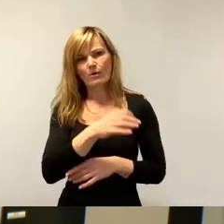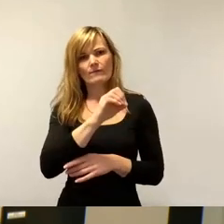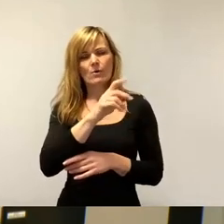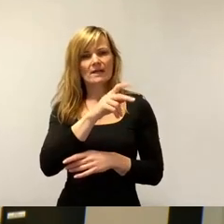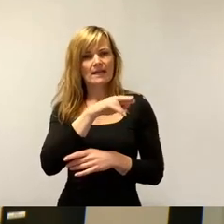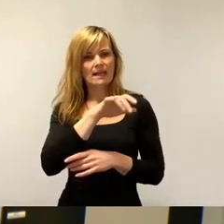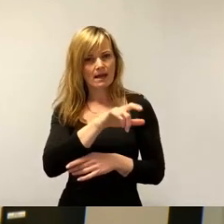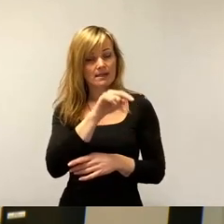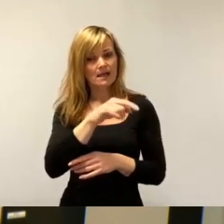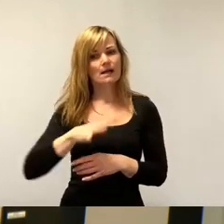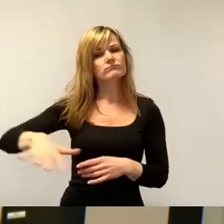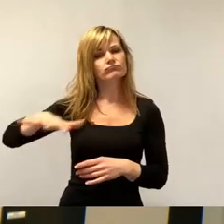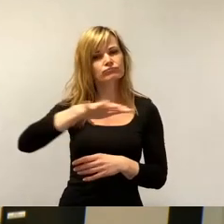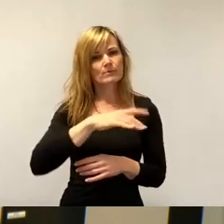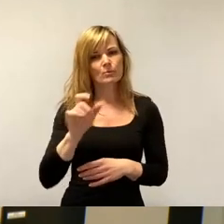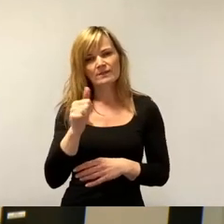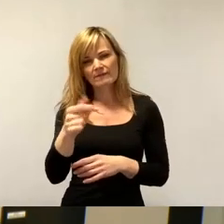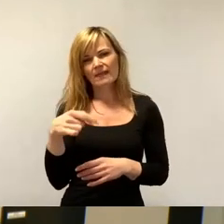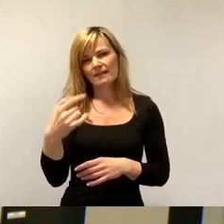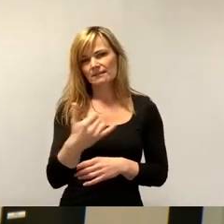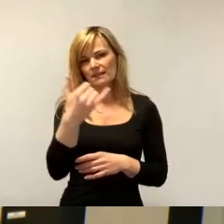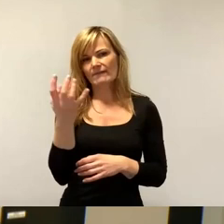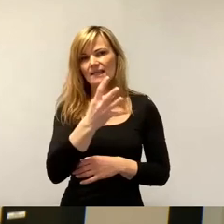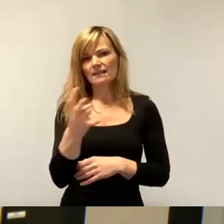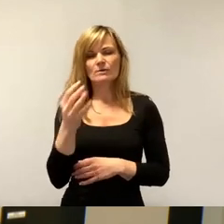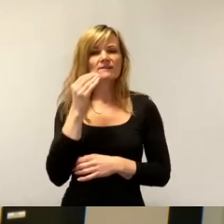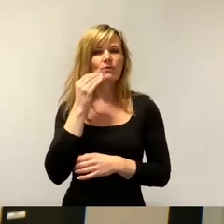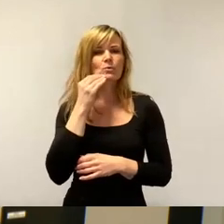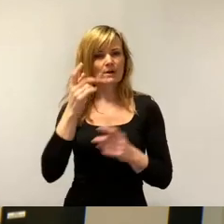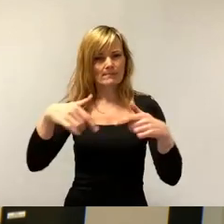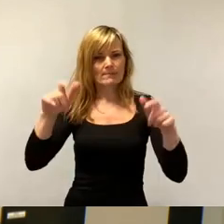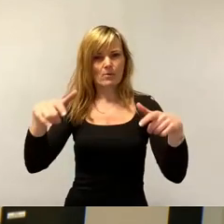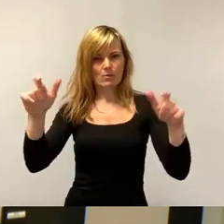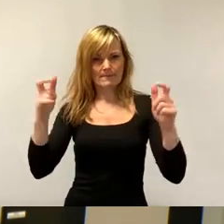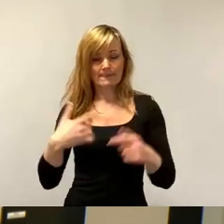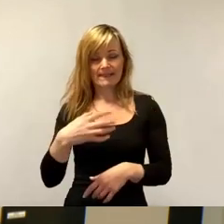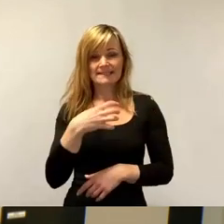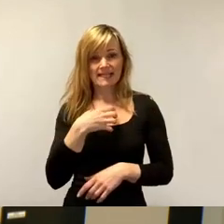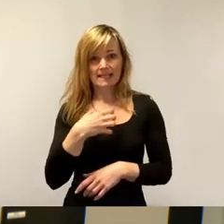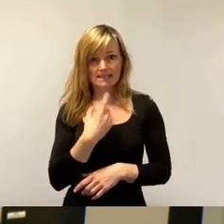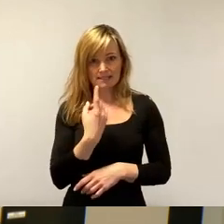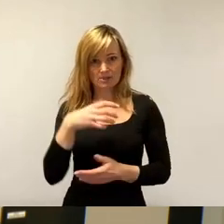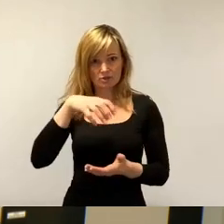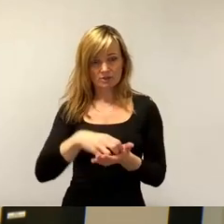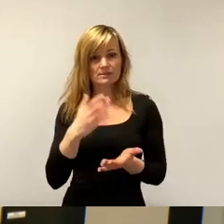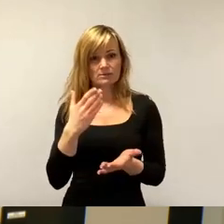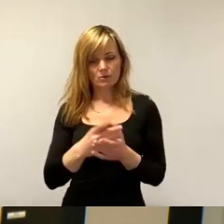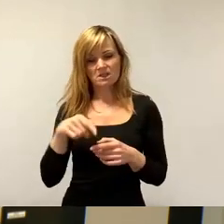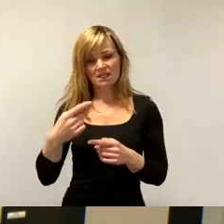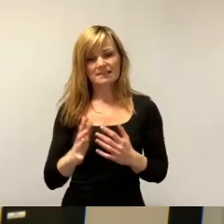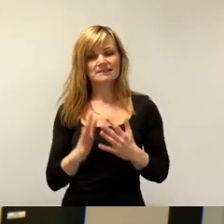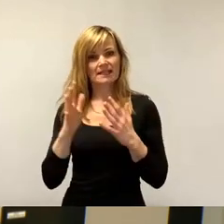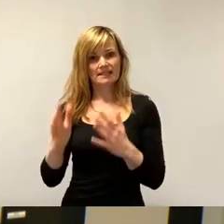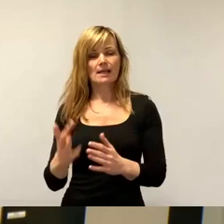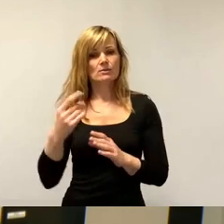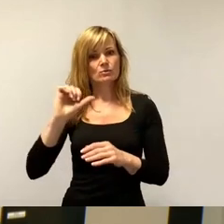Wohnungen in den nächsten Jahren. In Dresden selbst sind so viele Bebauungspläne so weit, dass in den nächsten zehn Jahren noch mal ungefähr